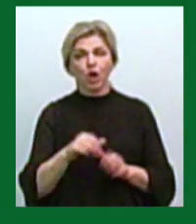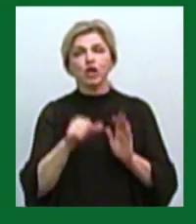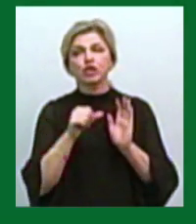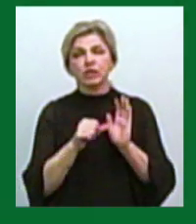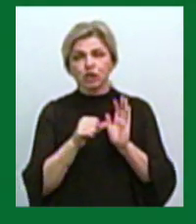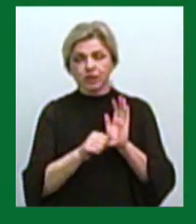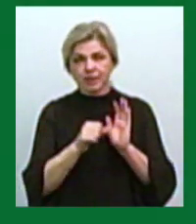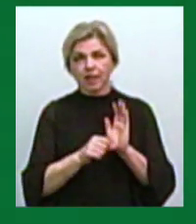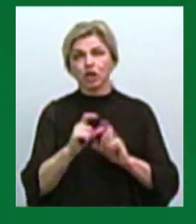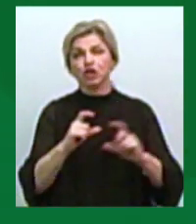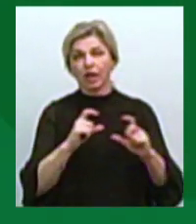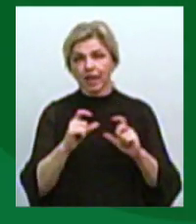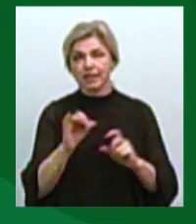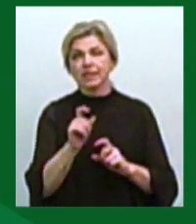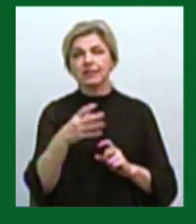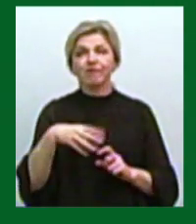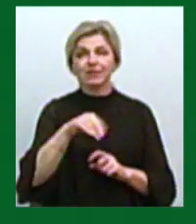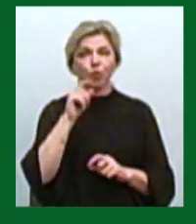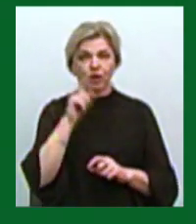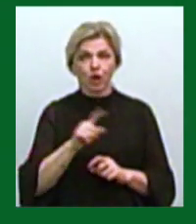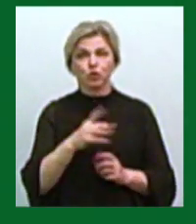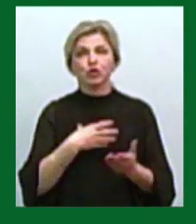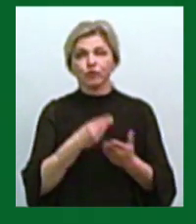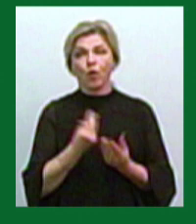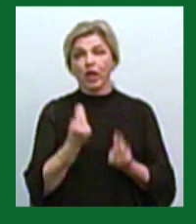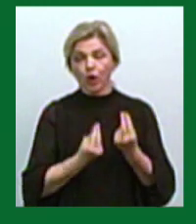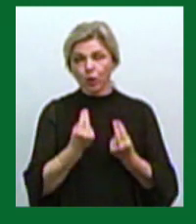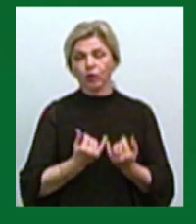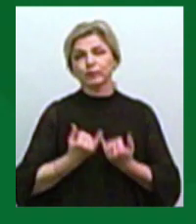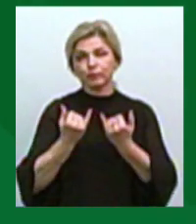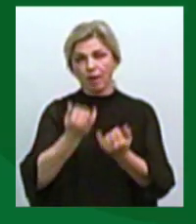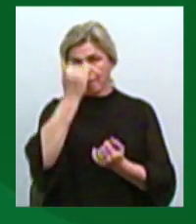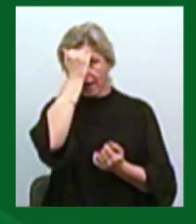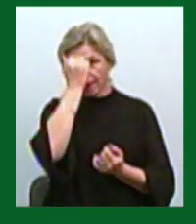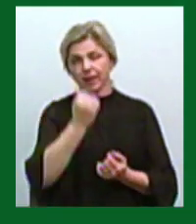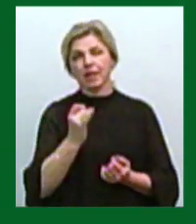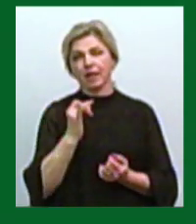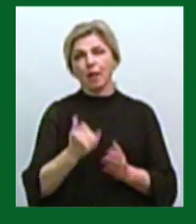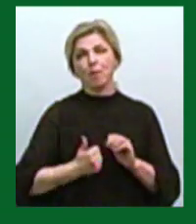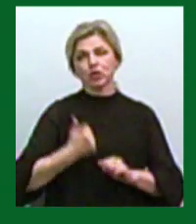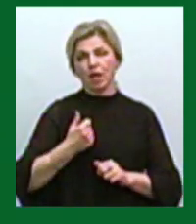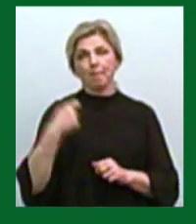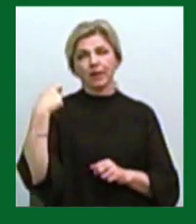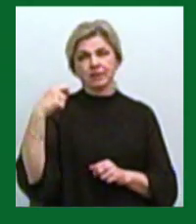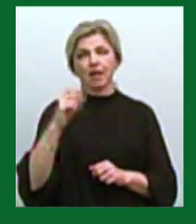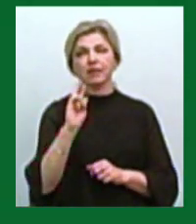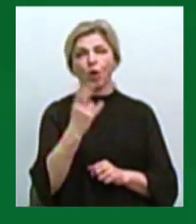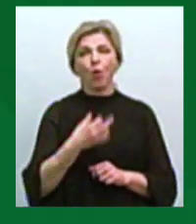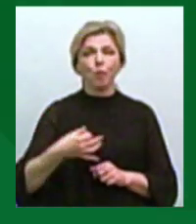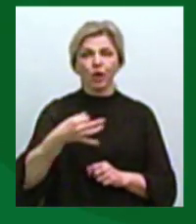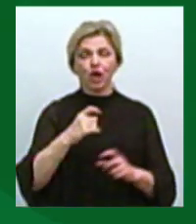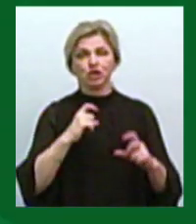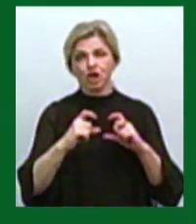країни приїхали, аби своєю грою вшанувати пам'ять шахового мецената та почесного президента Миколаївського обласного